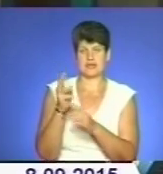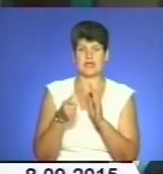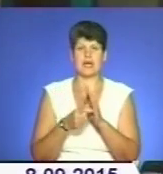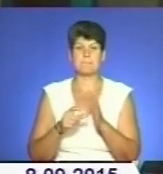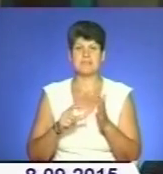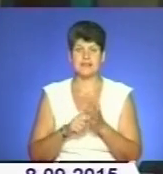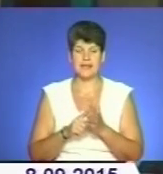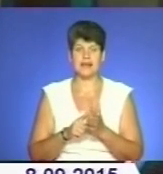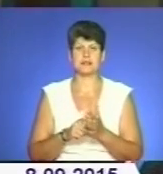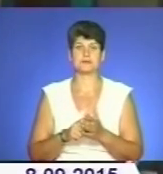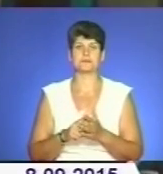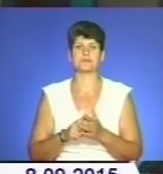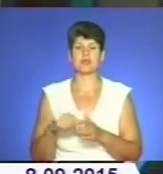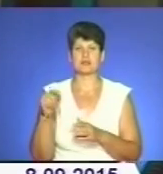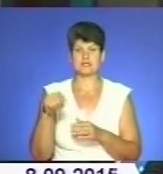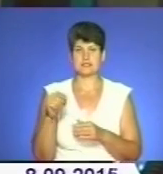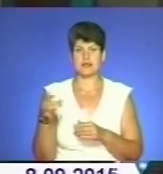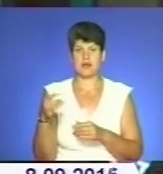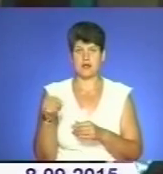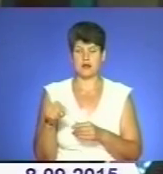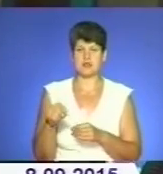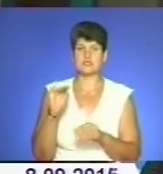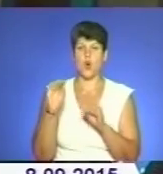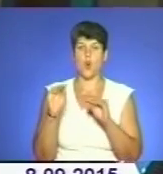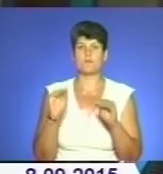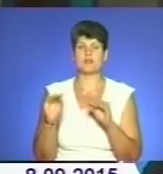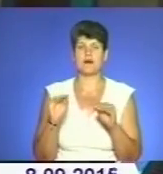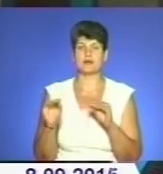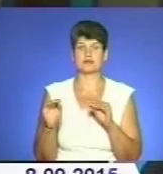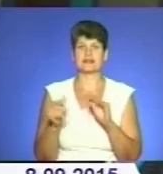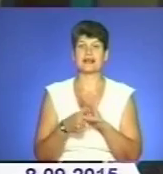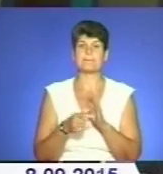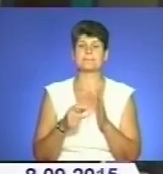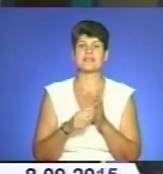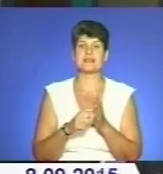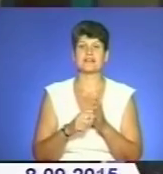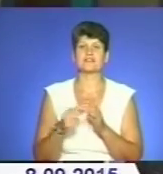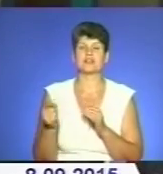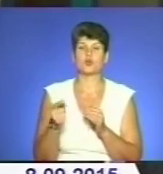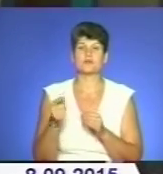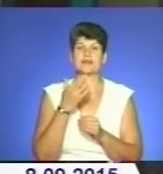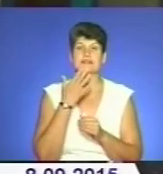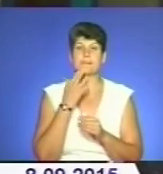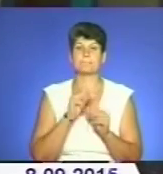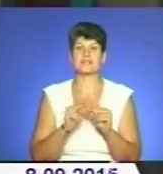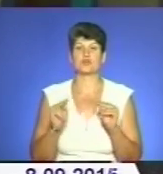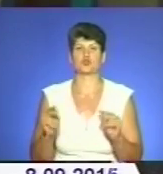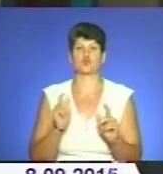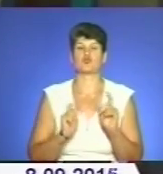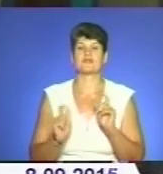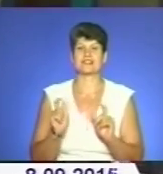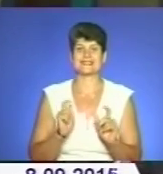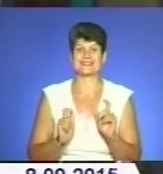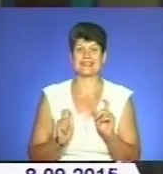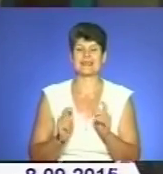мультимедійним кабінетом обладнаний кабінет у Тернопільському національному педагогічному університеті.